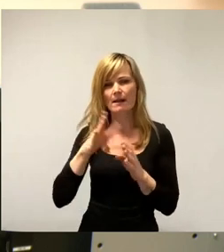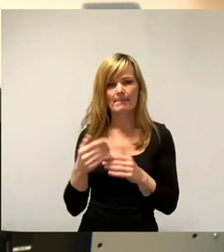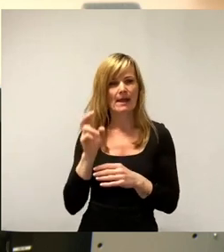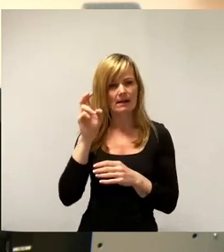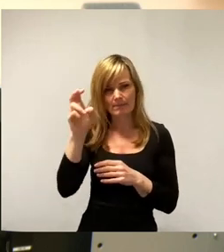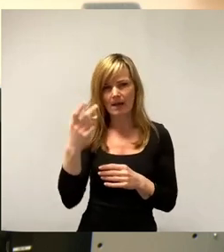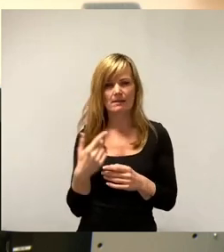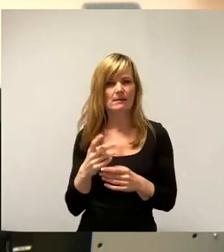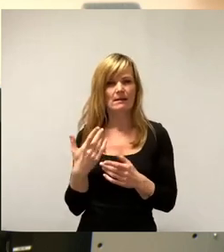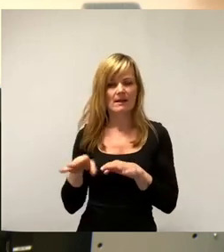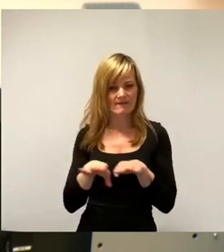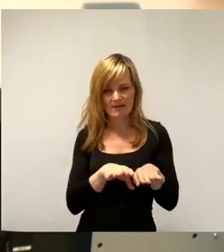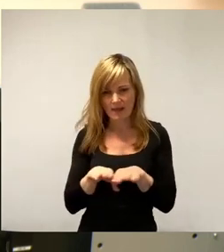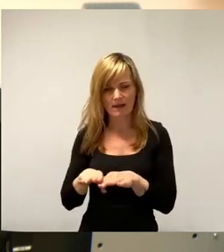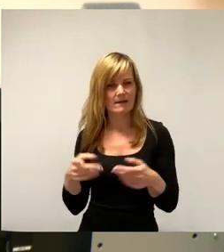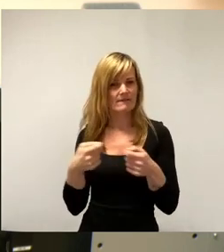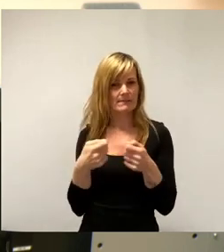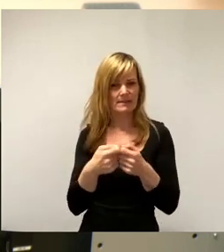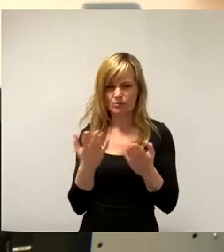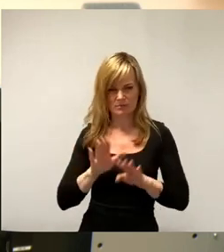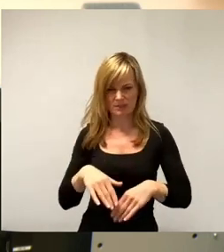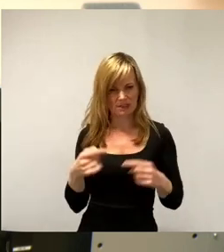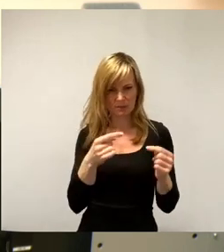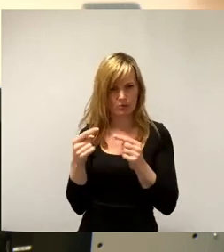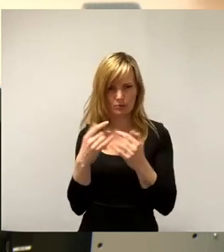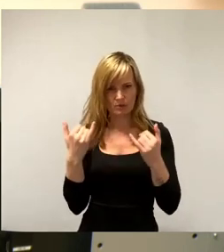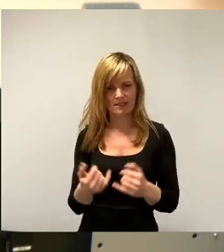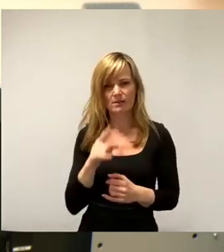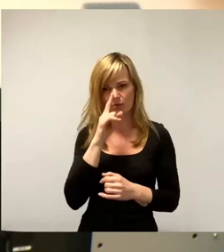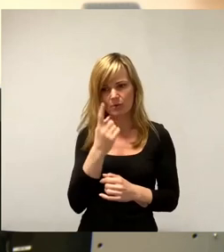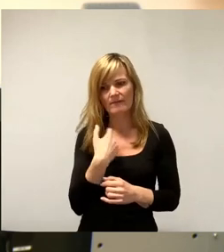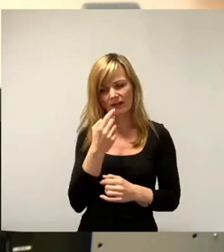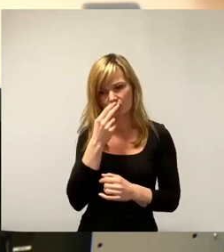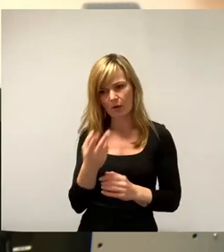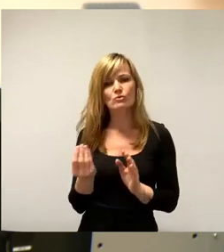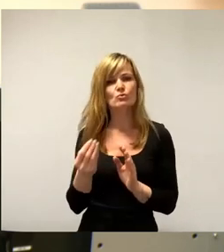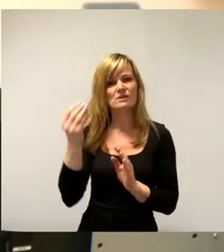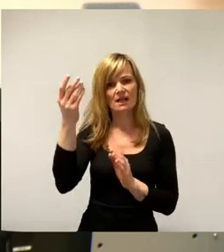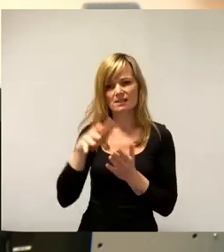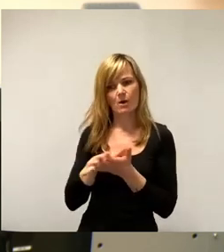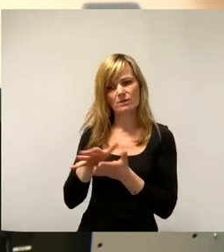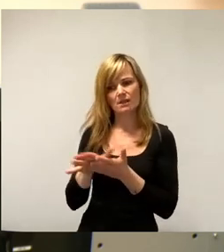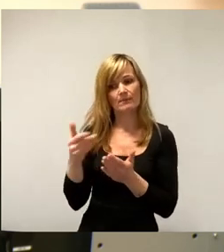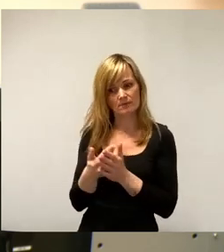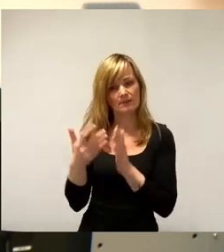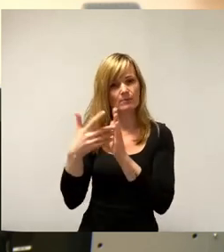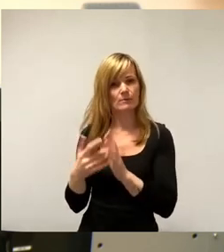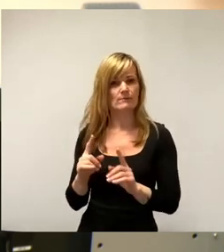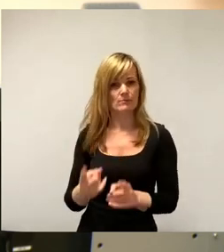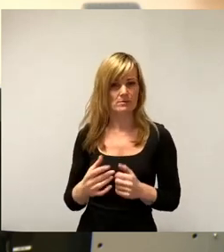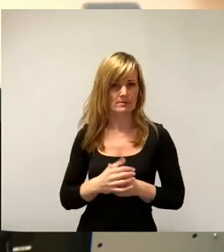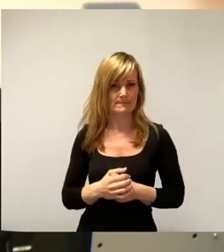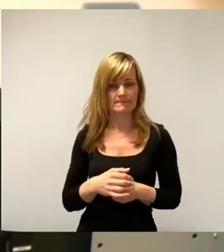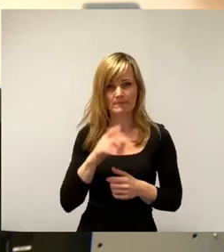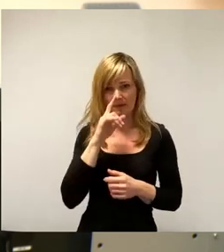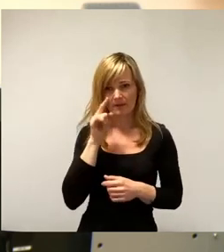zur Debatte. Es geht ganz einfach um die zusätzlichen Ausgaben, die wir uns leisten, die auf dem Prüfstand müssen. Und wenn Sie unser